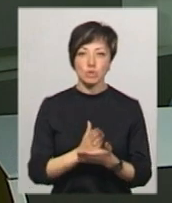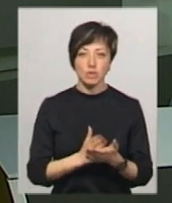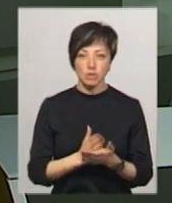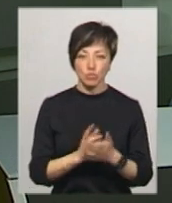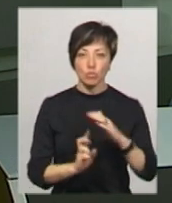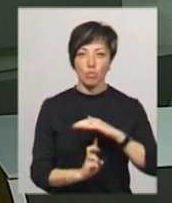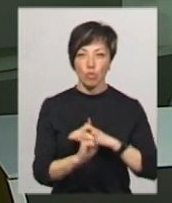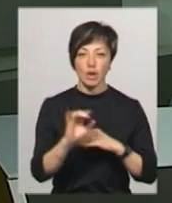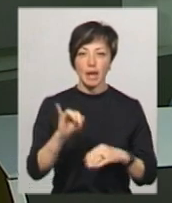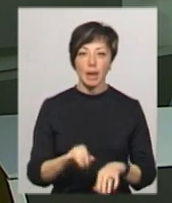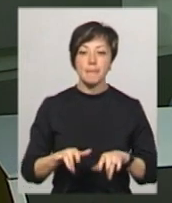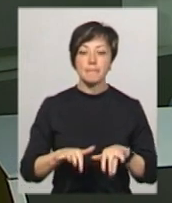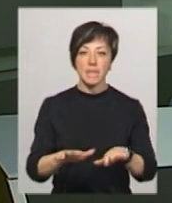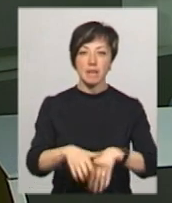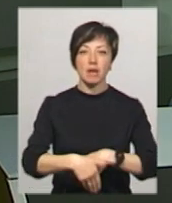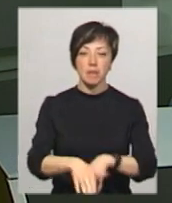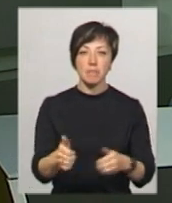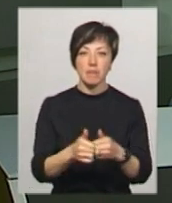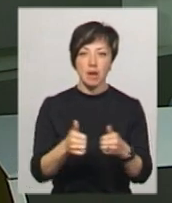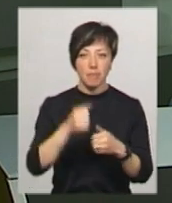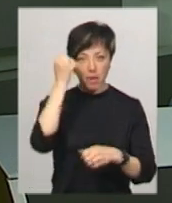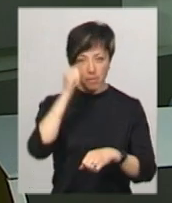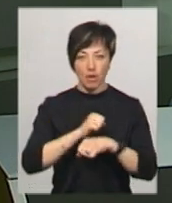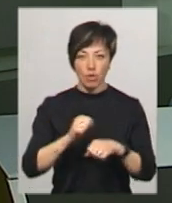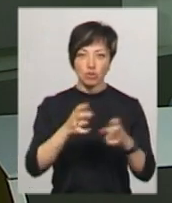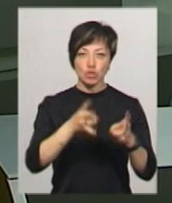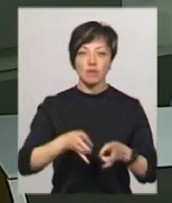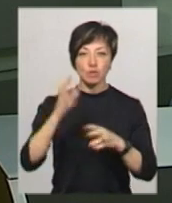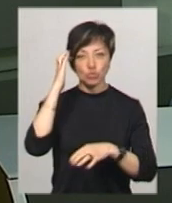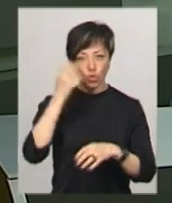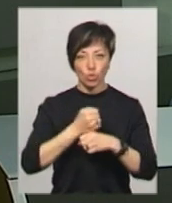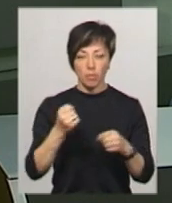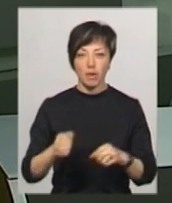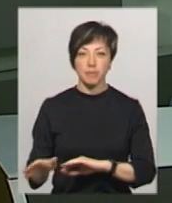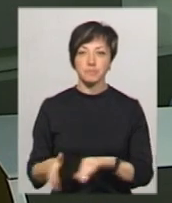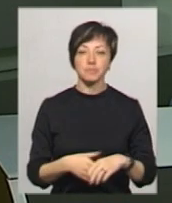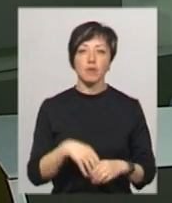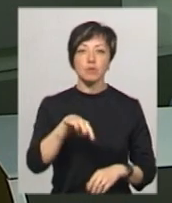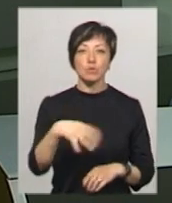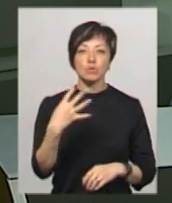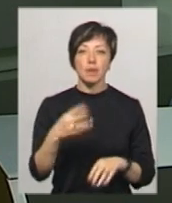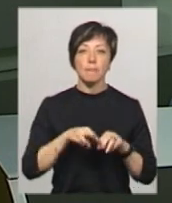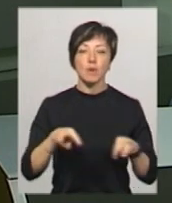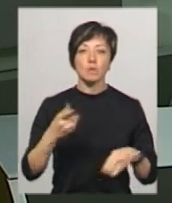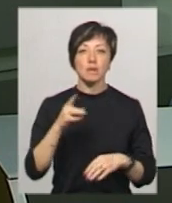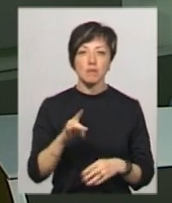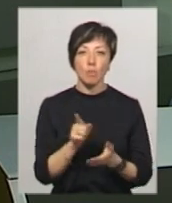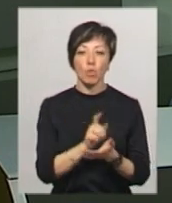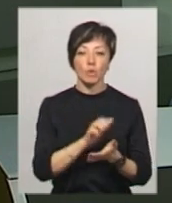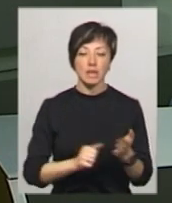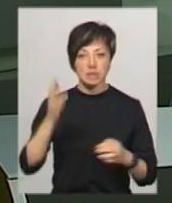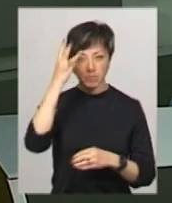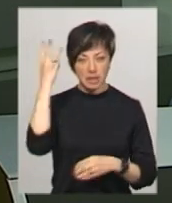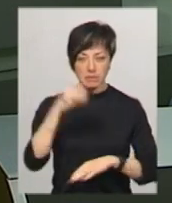кафедральному соборі та мітингом рекіем біля пам'ятника героям та жертвам Чорнобиля. 44 мільйони гривень податків з